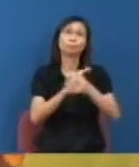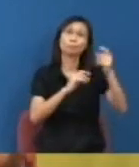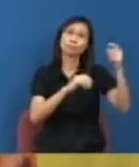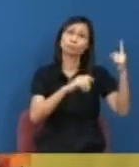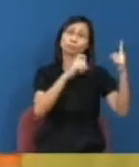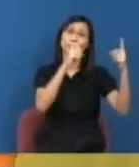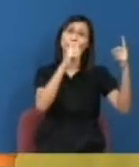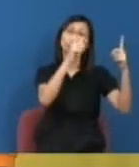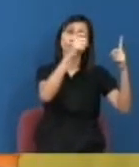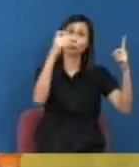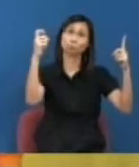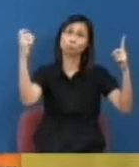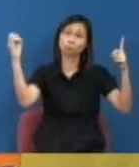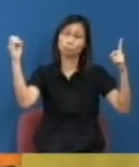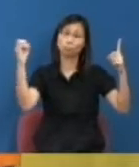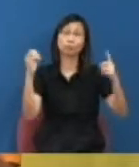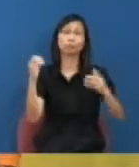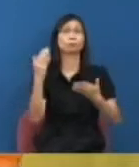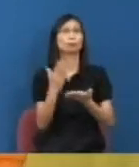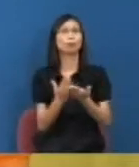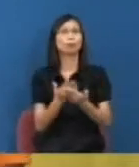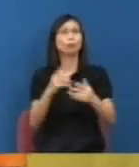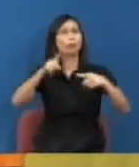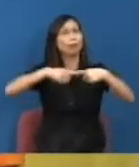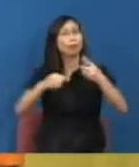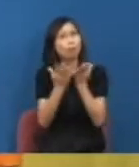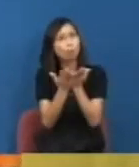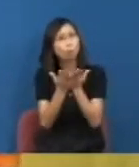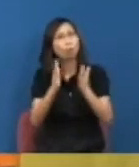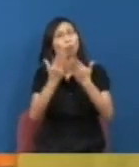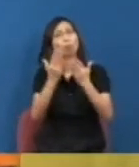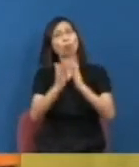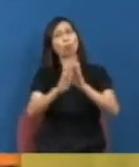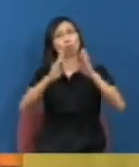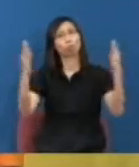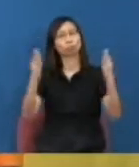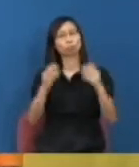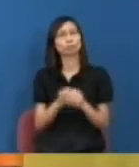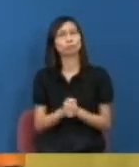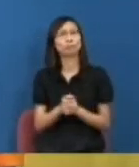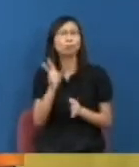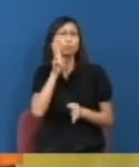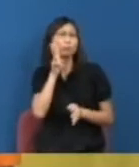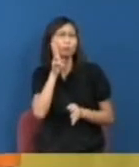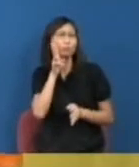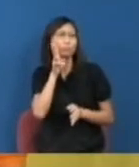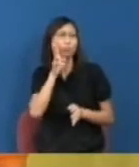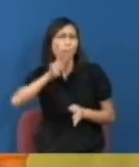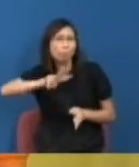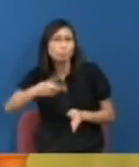學改革然後慢慢我們會覺得一間大學已經開始不是變成一間大學一間大學好像變成一間我叫做學店